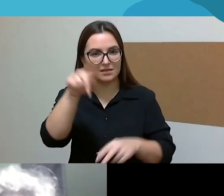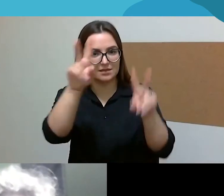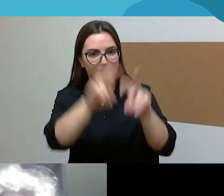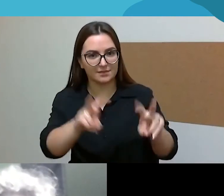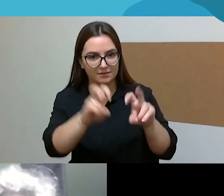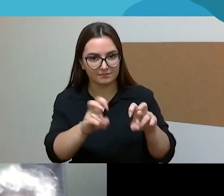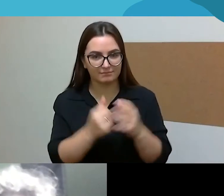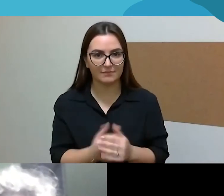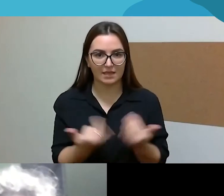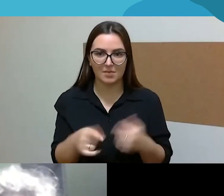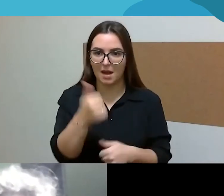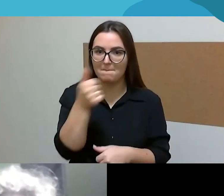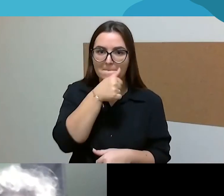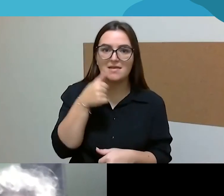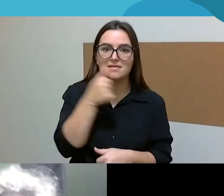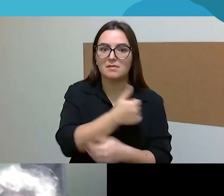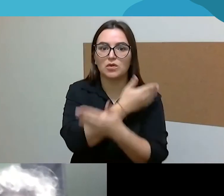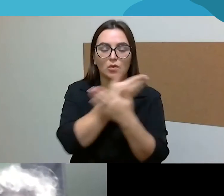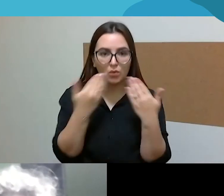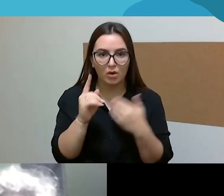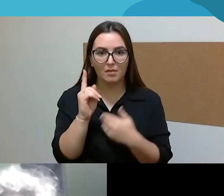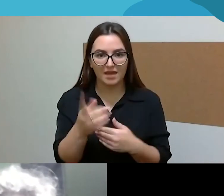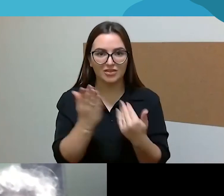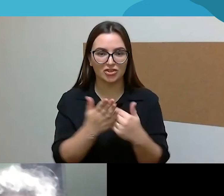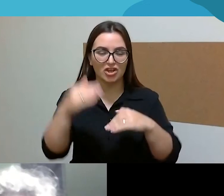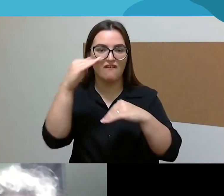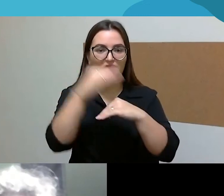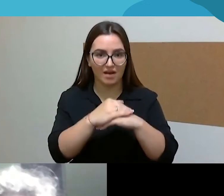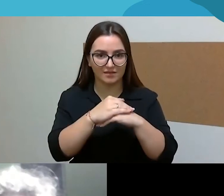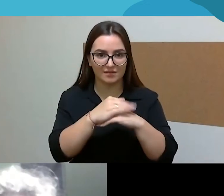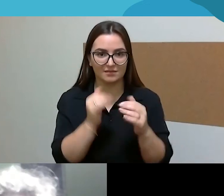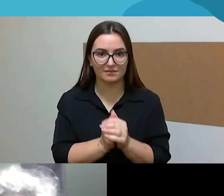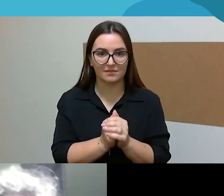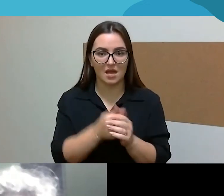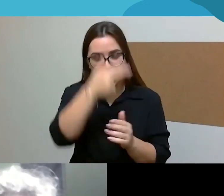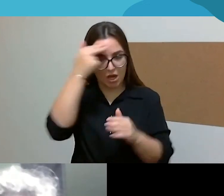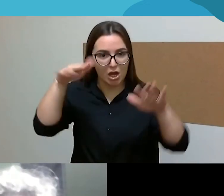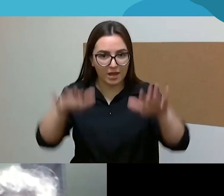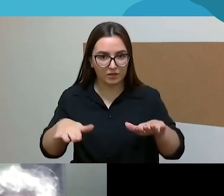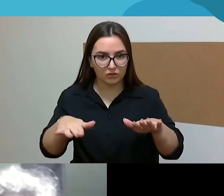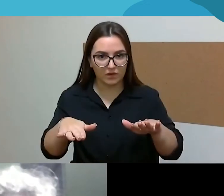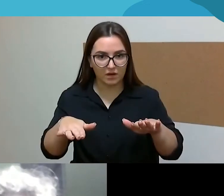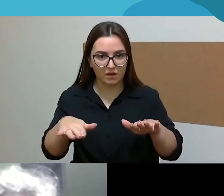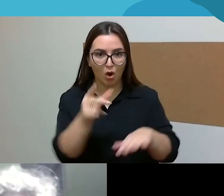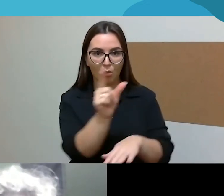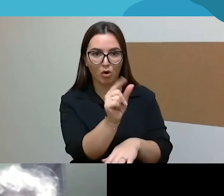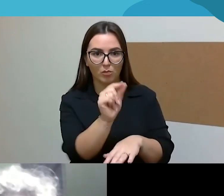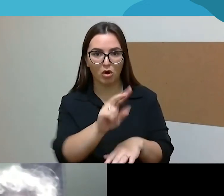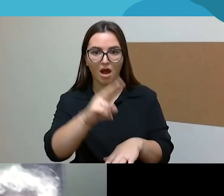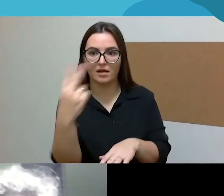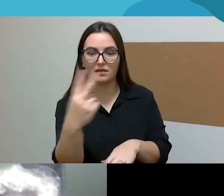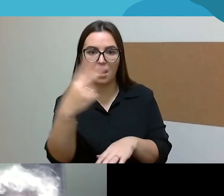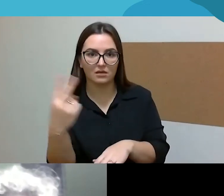nepaslaptis, jau tampa beveik banalių faktų, kad Lietuvoje skiriasi praktiškai kas antra pora ir aš galvoju,